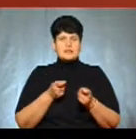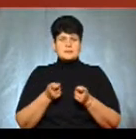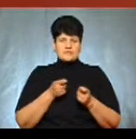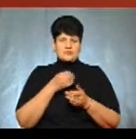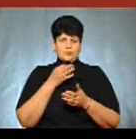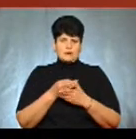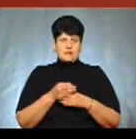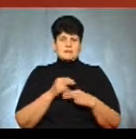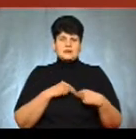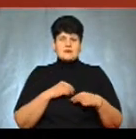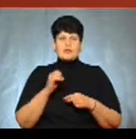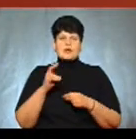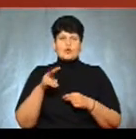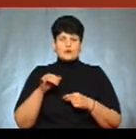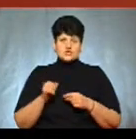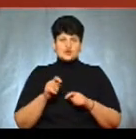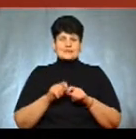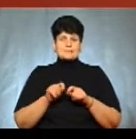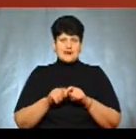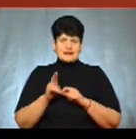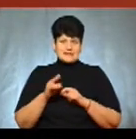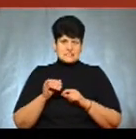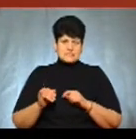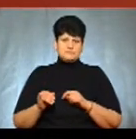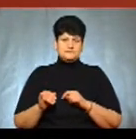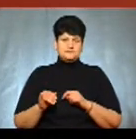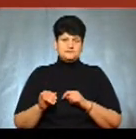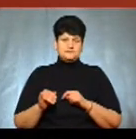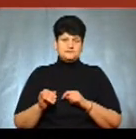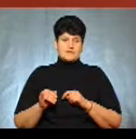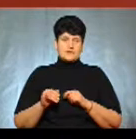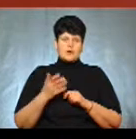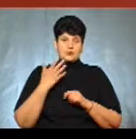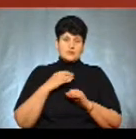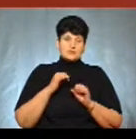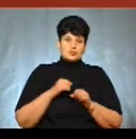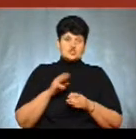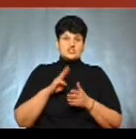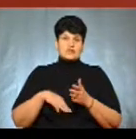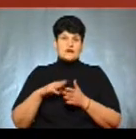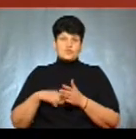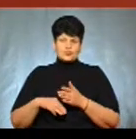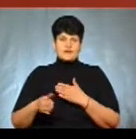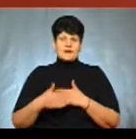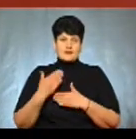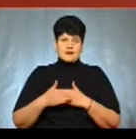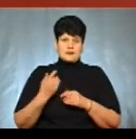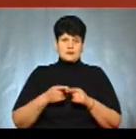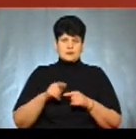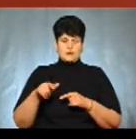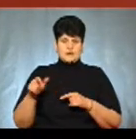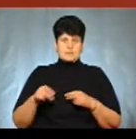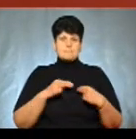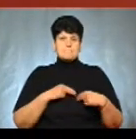Працівники екологічної інспекції в силу своїх можливостей штрафують і карають таких людей.